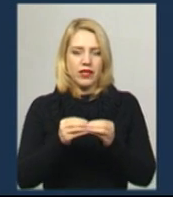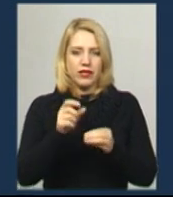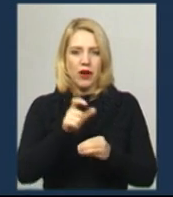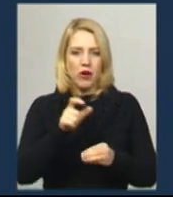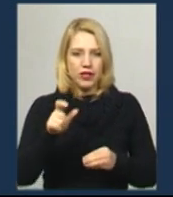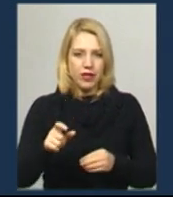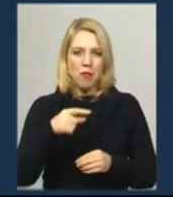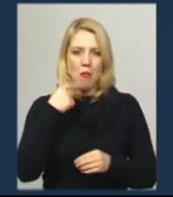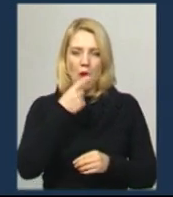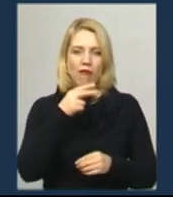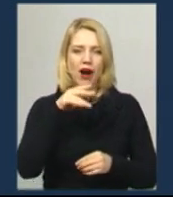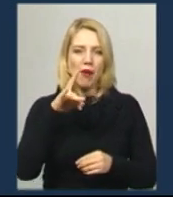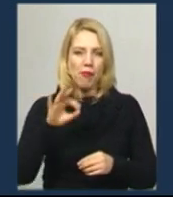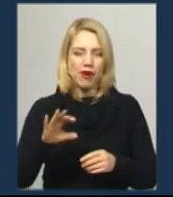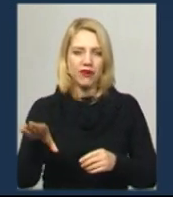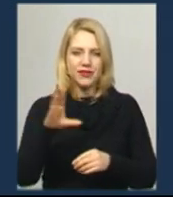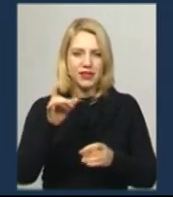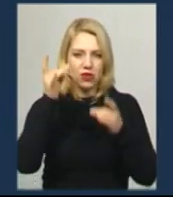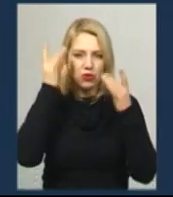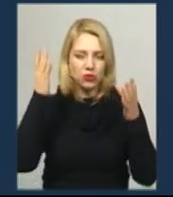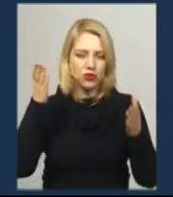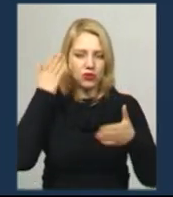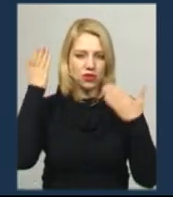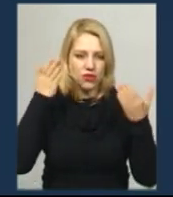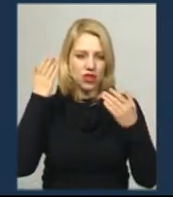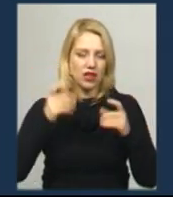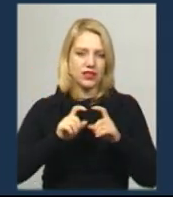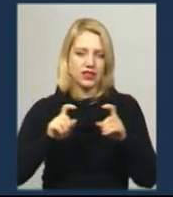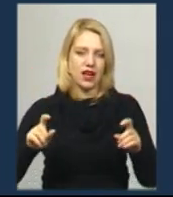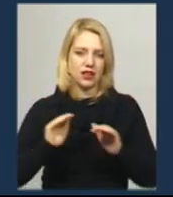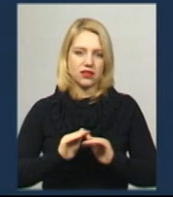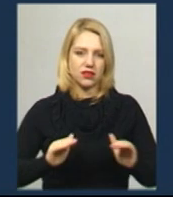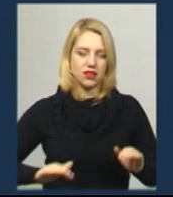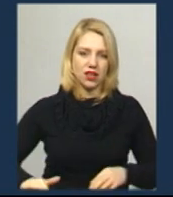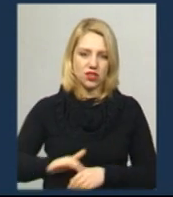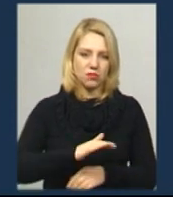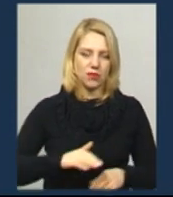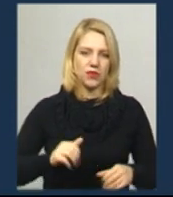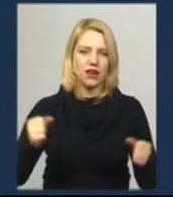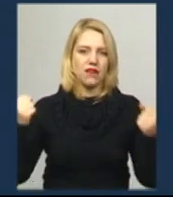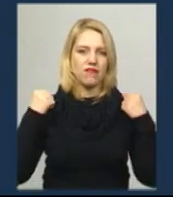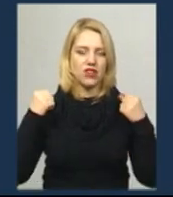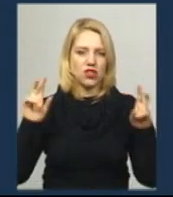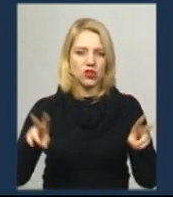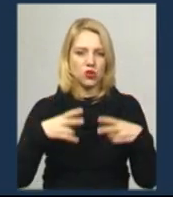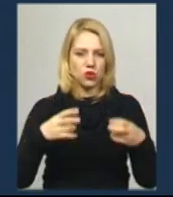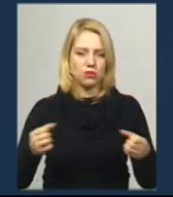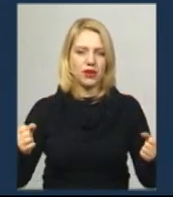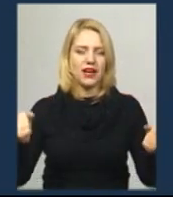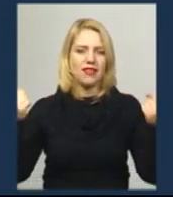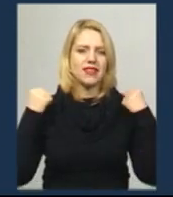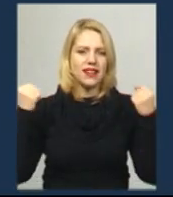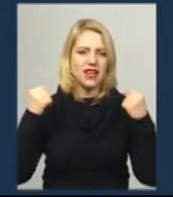Мова йде про всі культурні розважальні заклади, дитячі майданчики, фітнес-клуби, тренажерні зали, спортивні